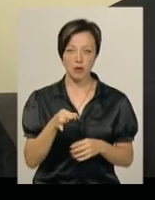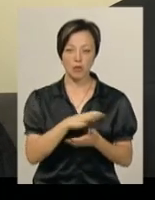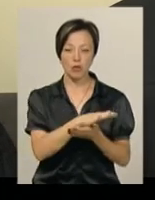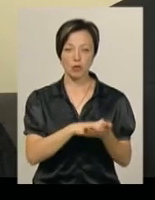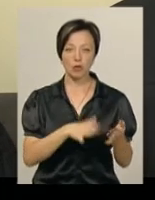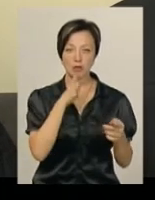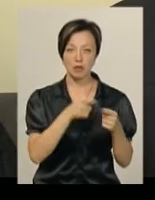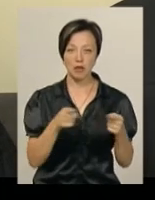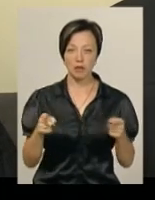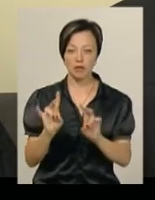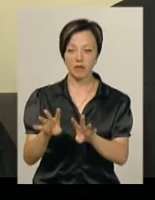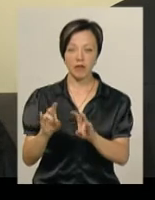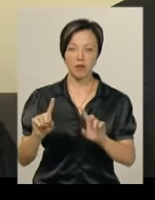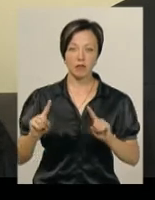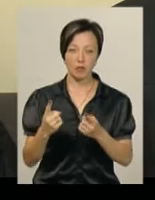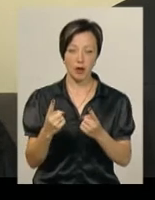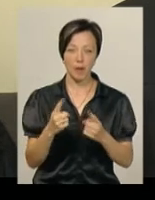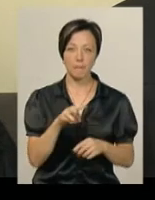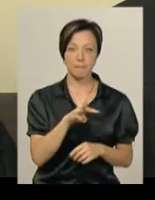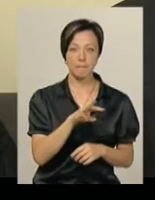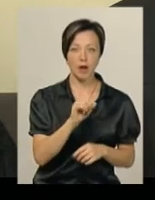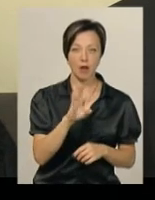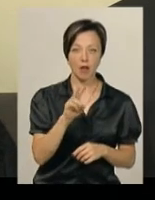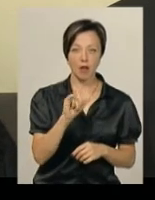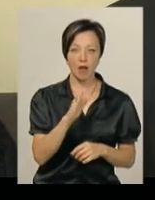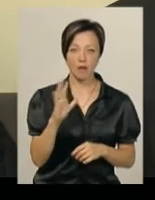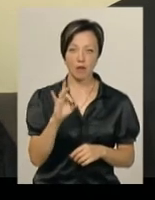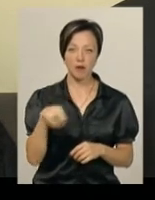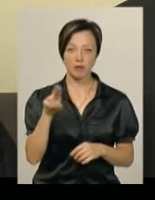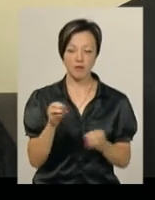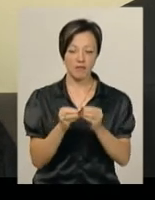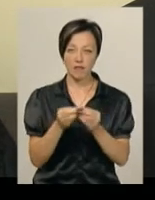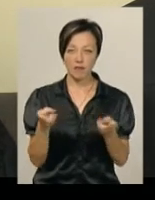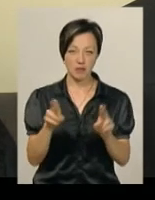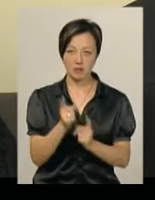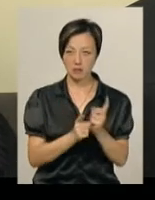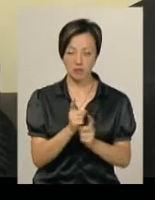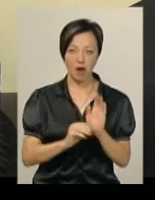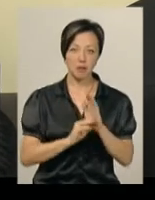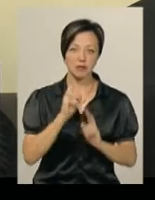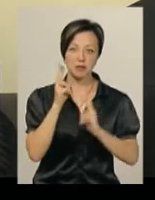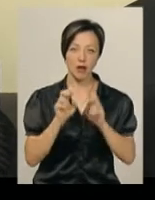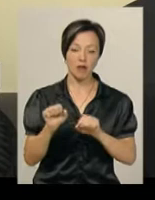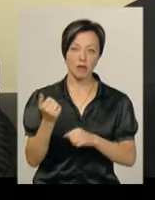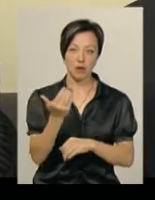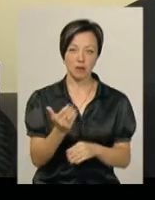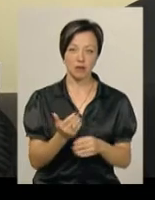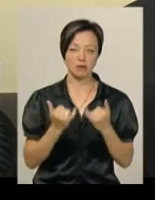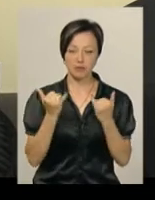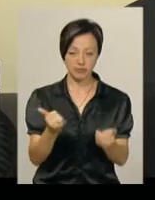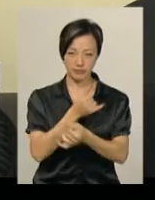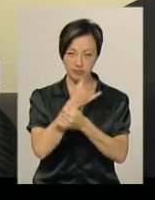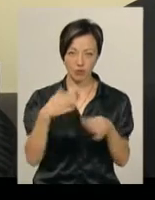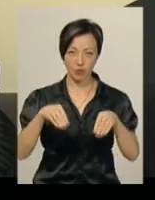продовження строку тримання під вартою відносно Миколаєва Романа Дмитрівча залишити без зміни апеляційну скаргу адвоката Шевчишина без задоволення.